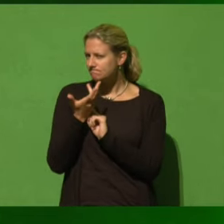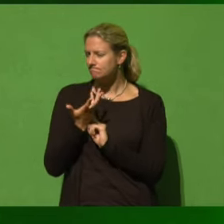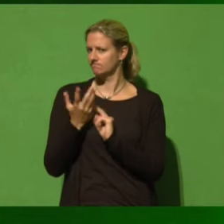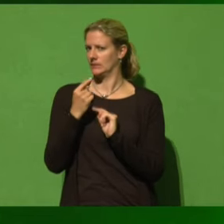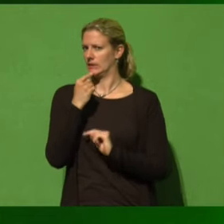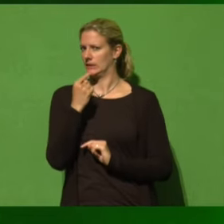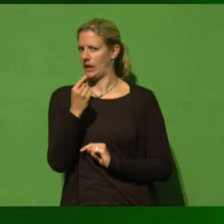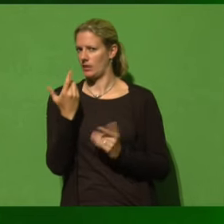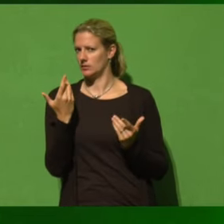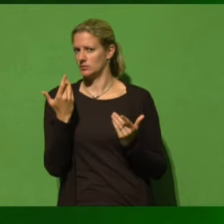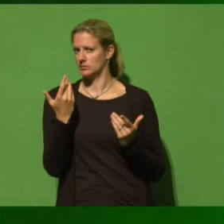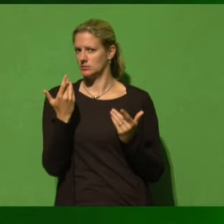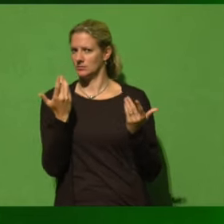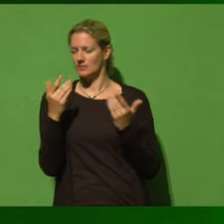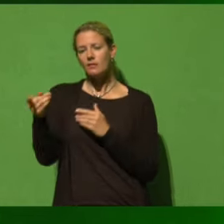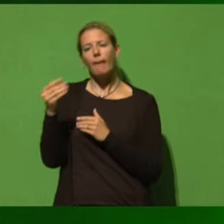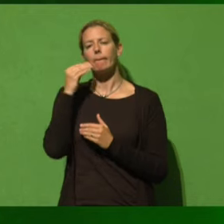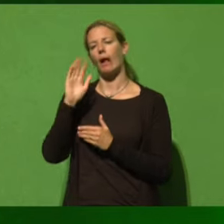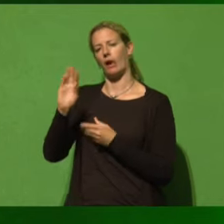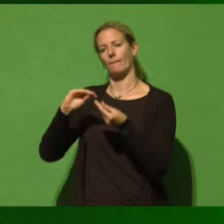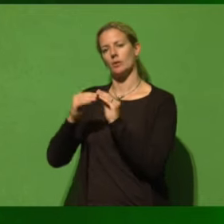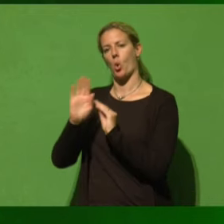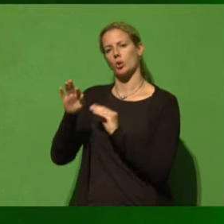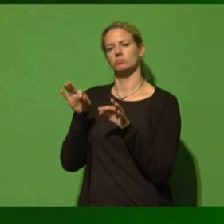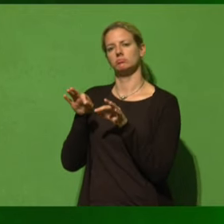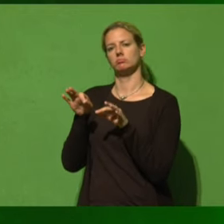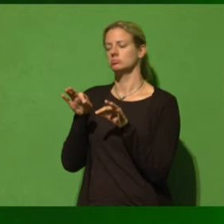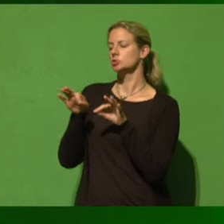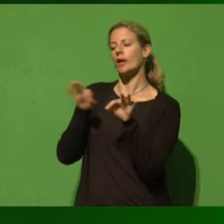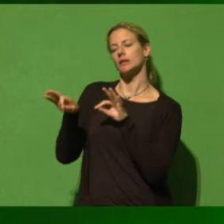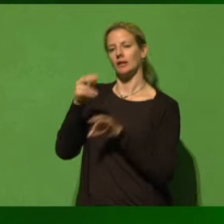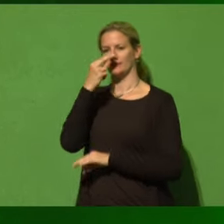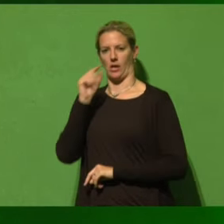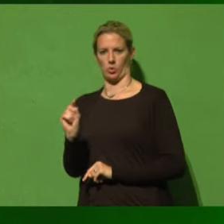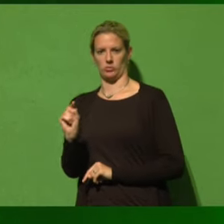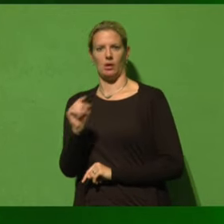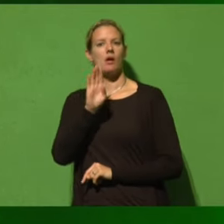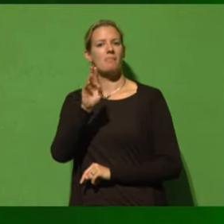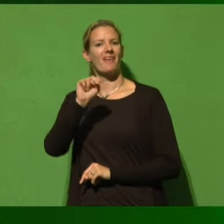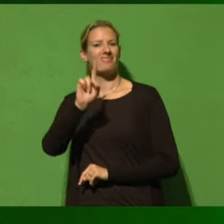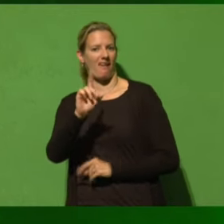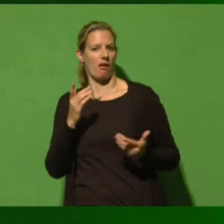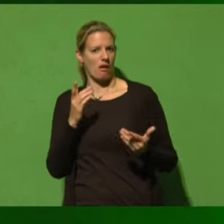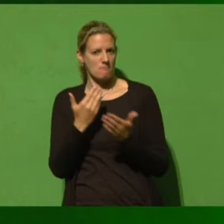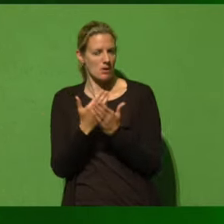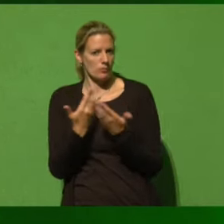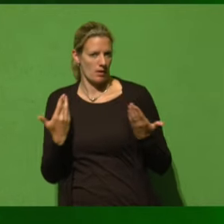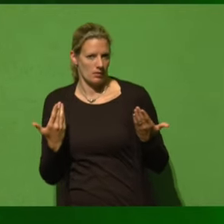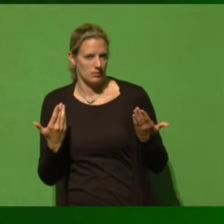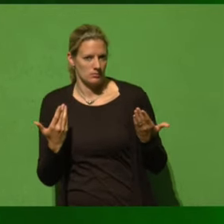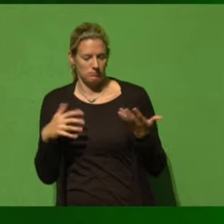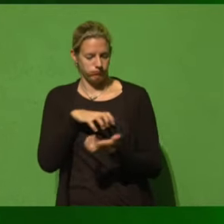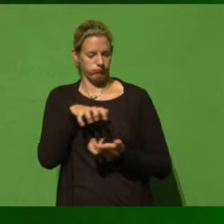deutlich zeigt, wie die Methode Merkel funktioniert. Die BND-Affäre, die Affäre, die letztendlich